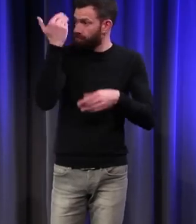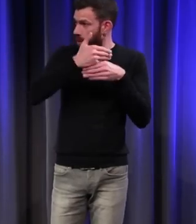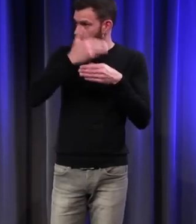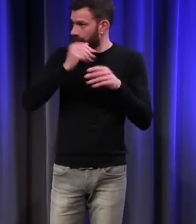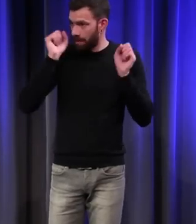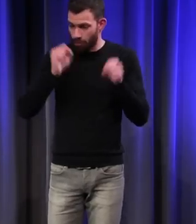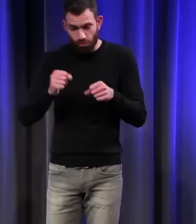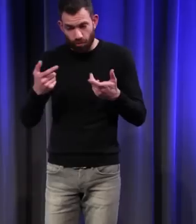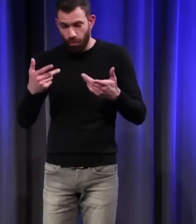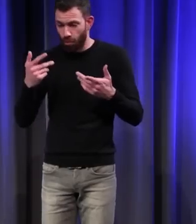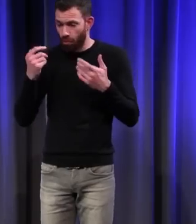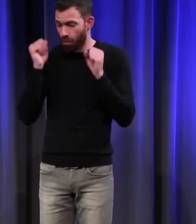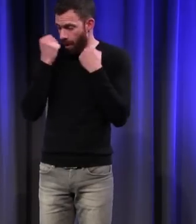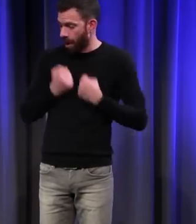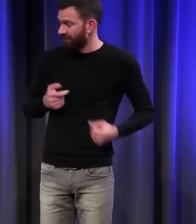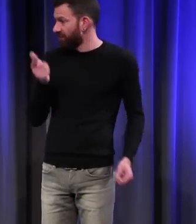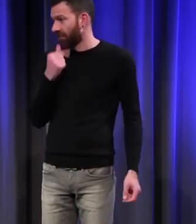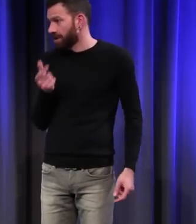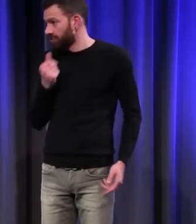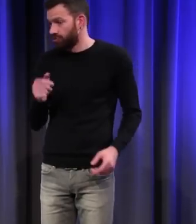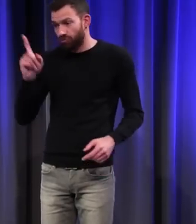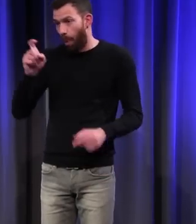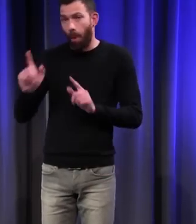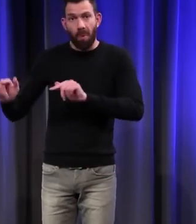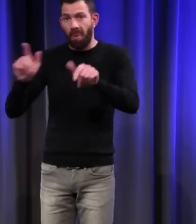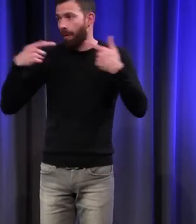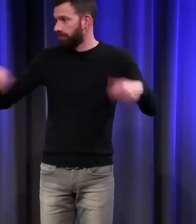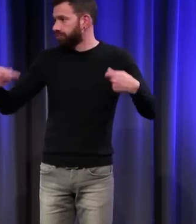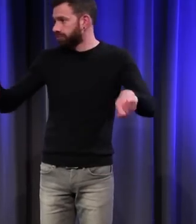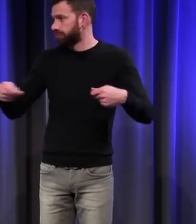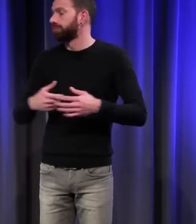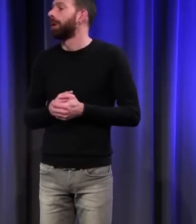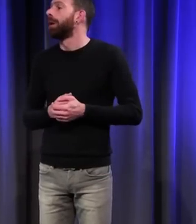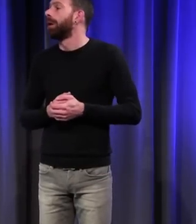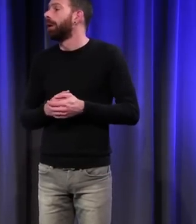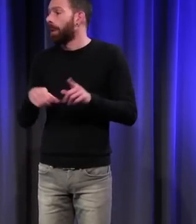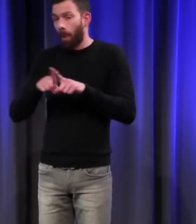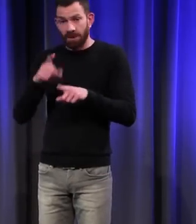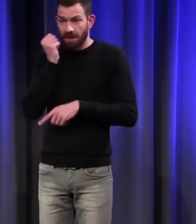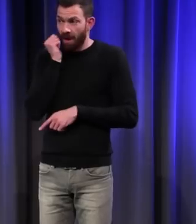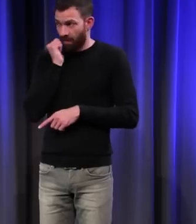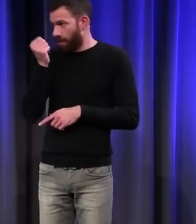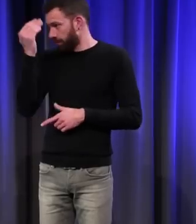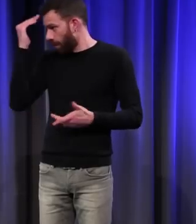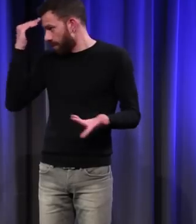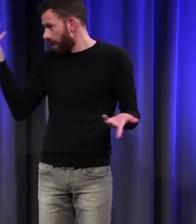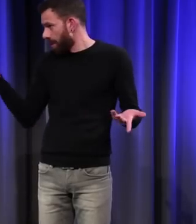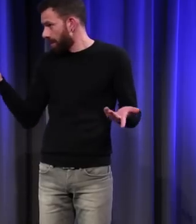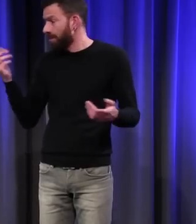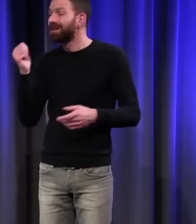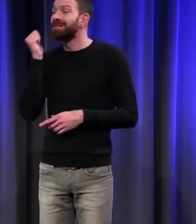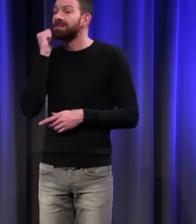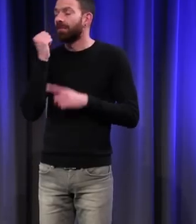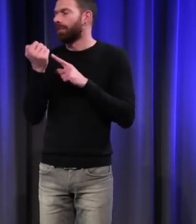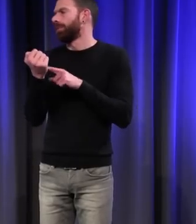se laver assez facilement. L'eau est accessible partout. On connaît le savon. Le savon, c'est un produit